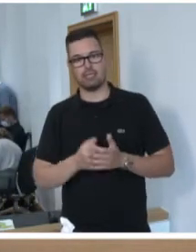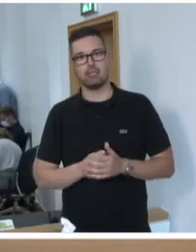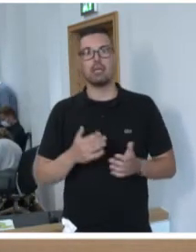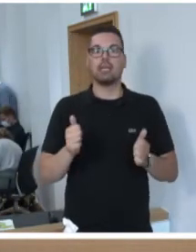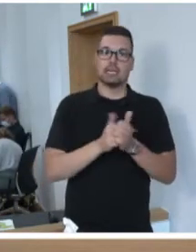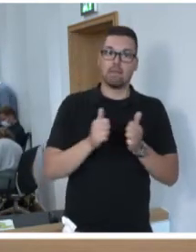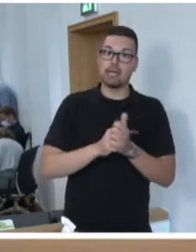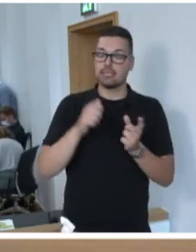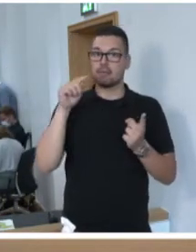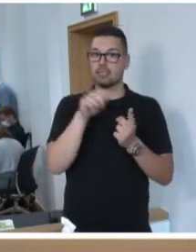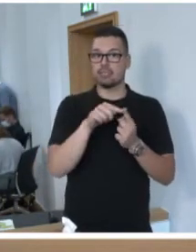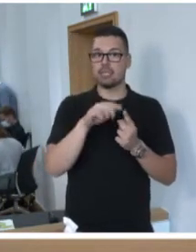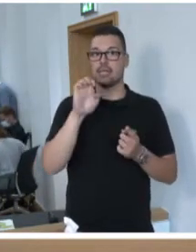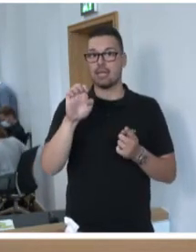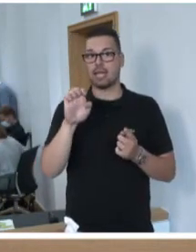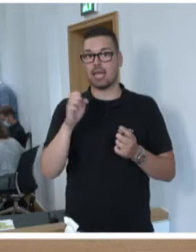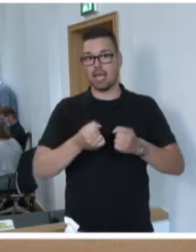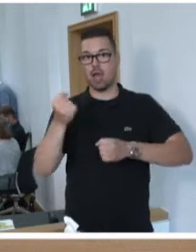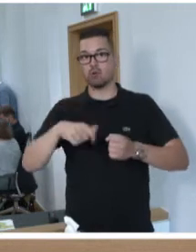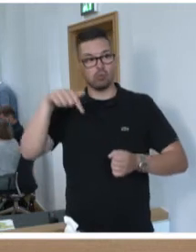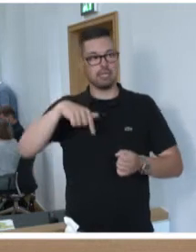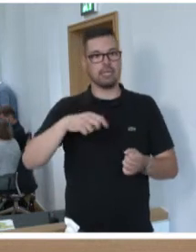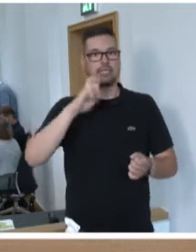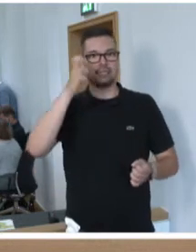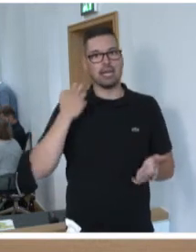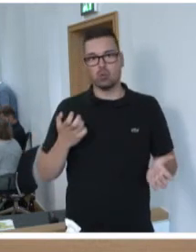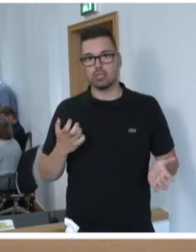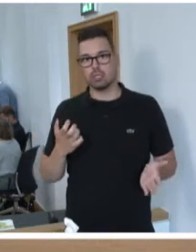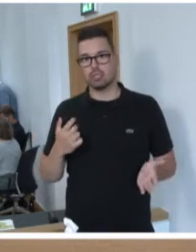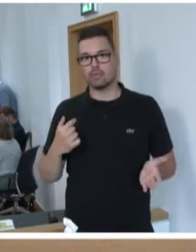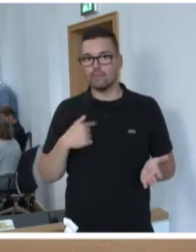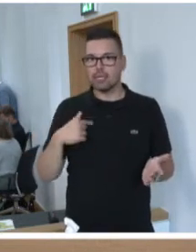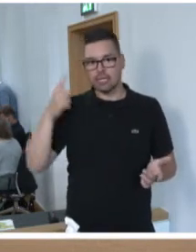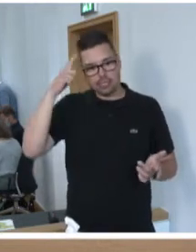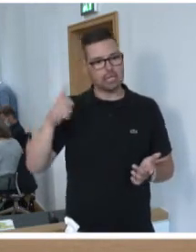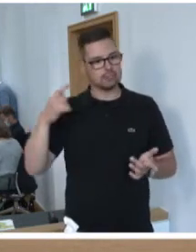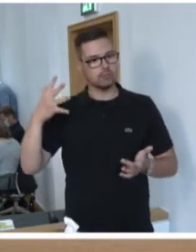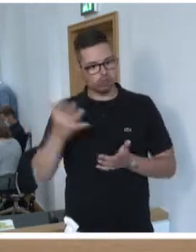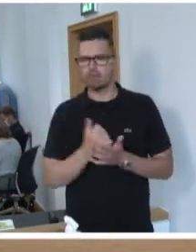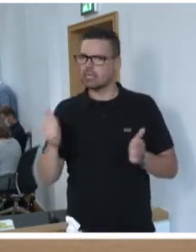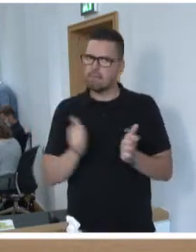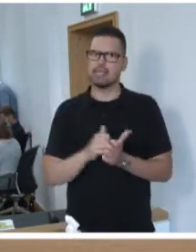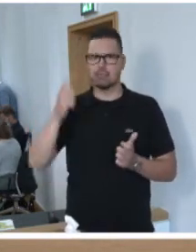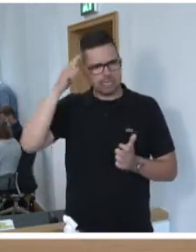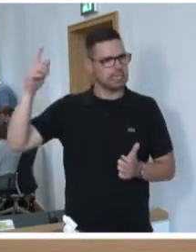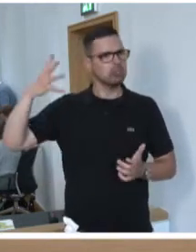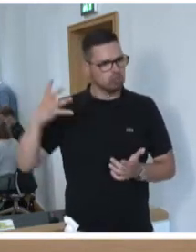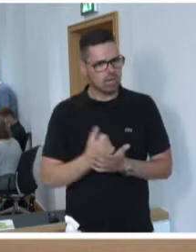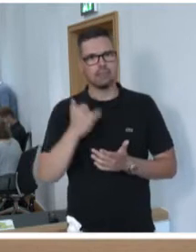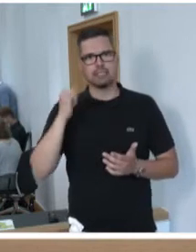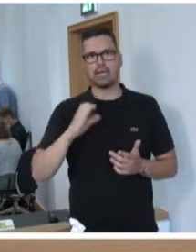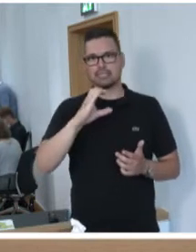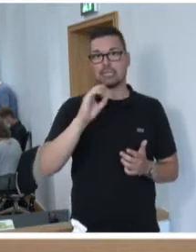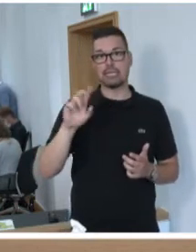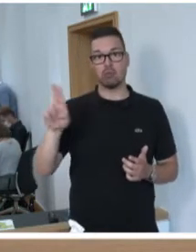gemeinsames Ziel war, dass das neue E-Auto von Ford in Saarlouis produziert wird. Wir waren der Überzeugung, wir waren gemeinsam der Überzeugung, gemeinsam, CDU